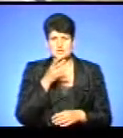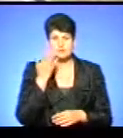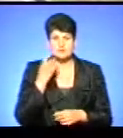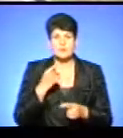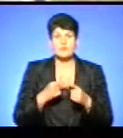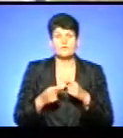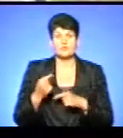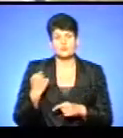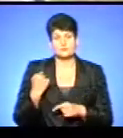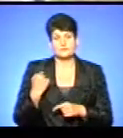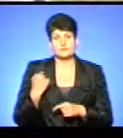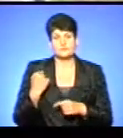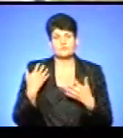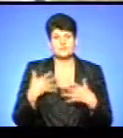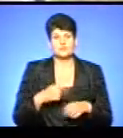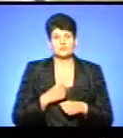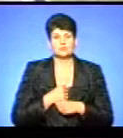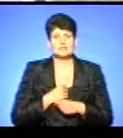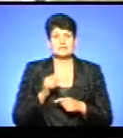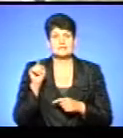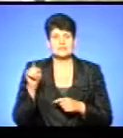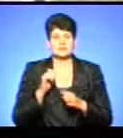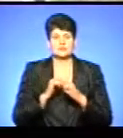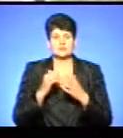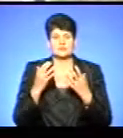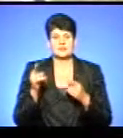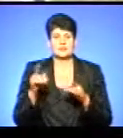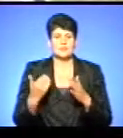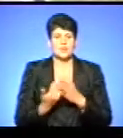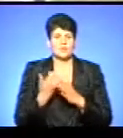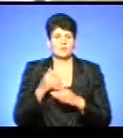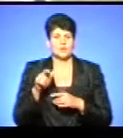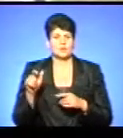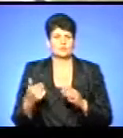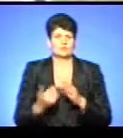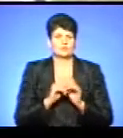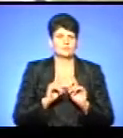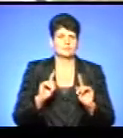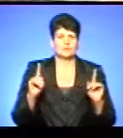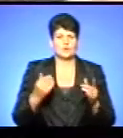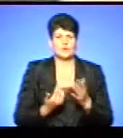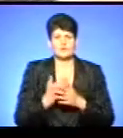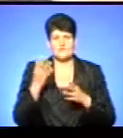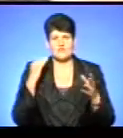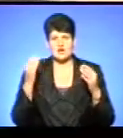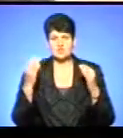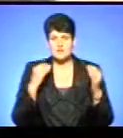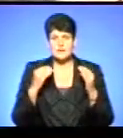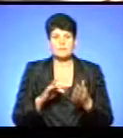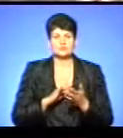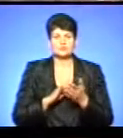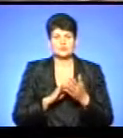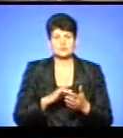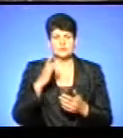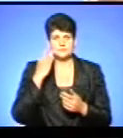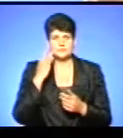вернувся, вже сумую за тим, через те, що там кожен день нові пригоди, нові люди, нові місця, якісь нові враження. Подружуючи з США